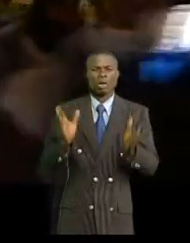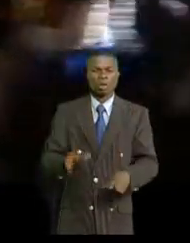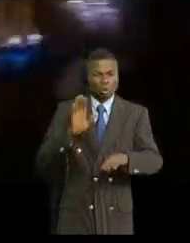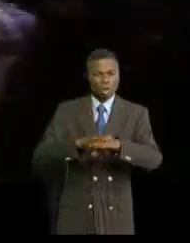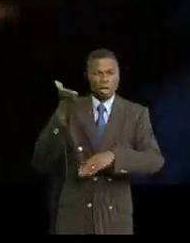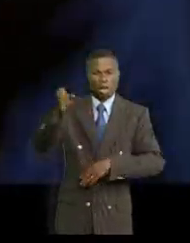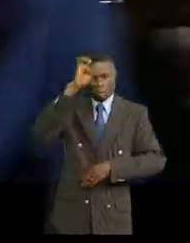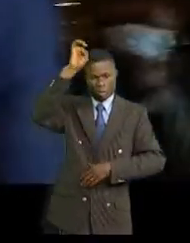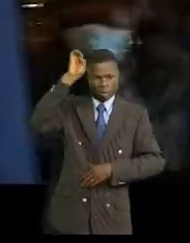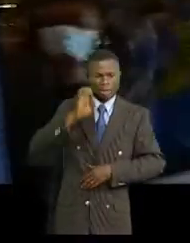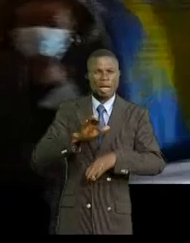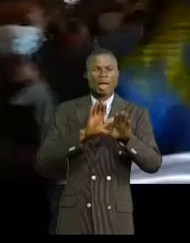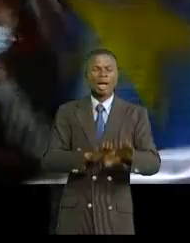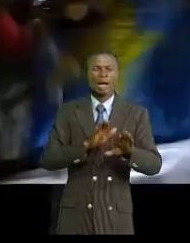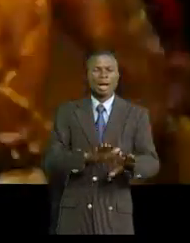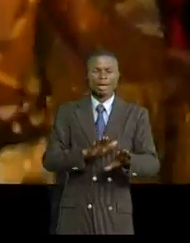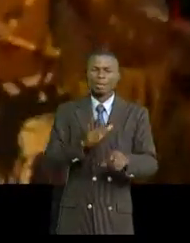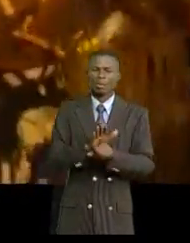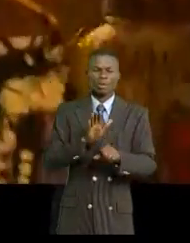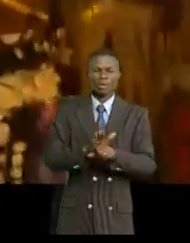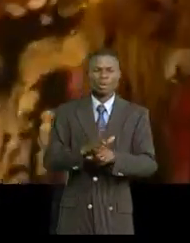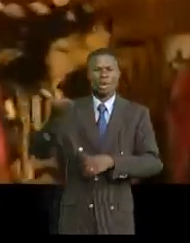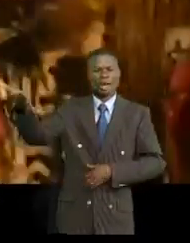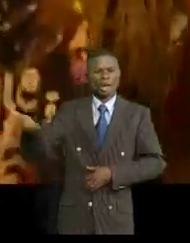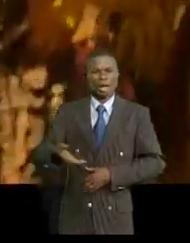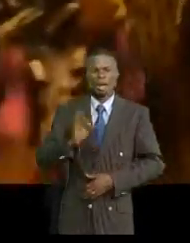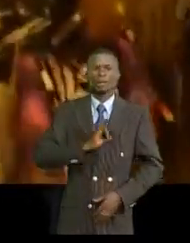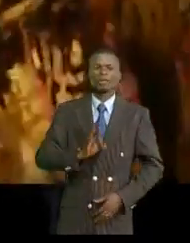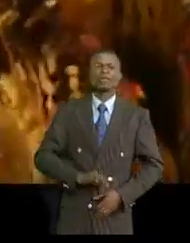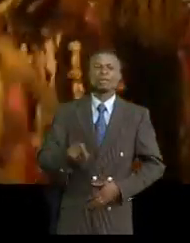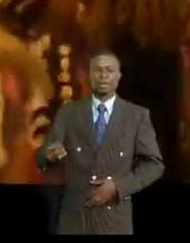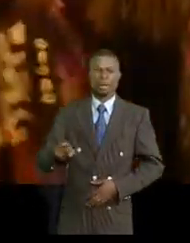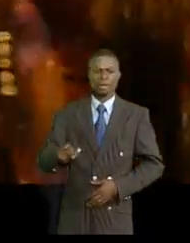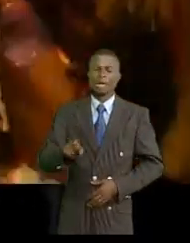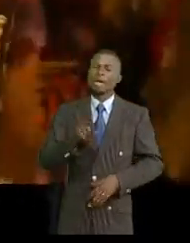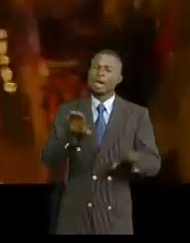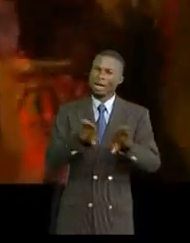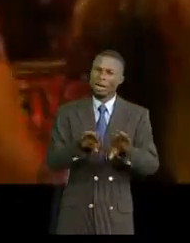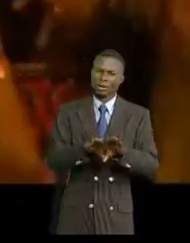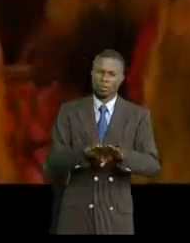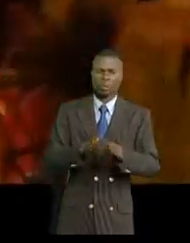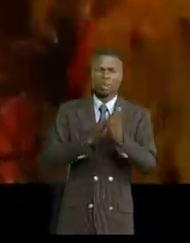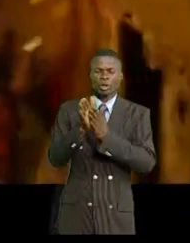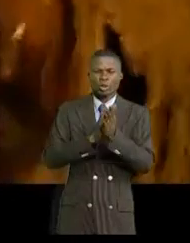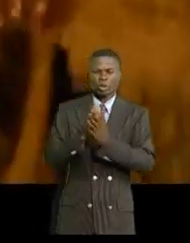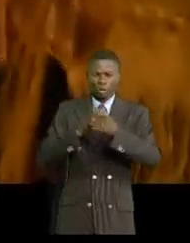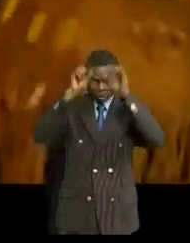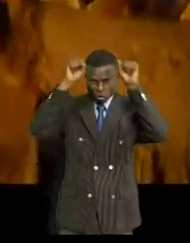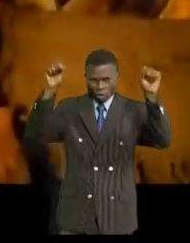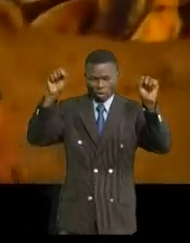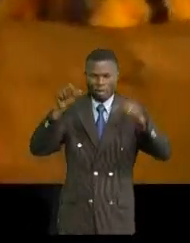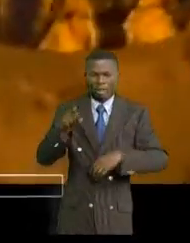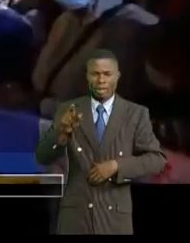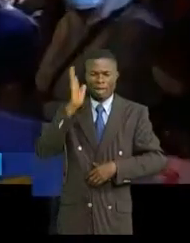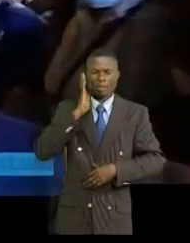'Addis Abeba attendait impatiemment le président de la République jusqu'au tard pour le souhaiter à sa manière